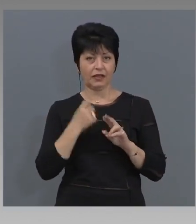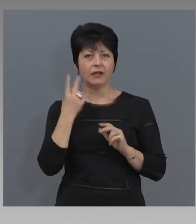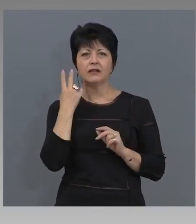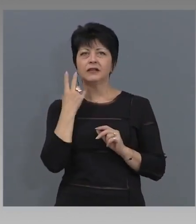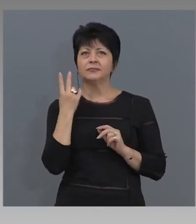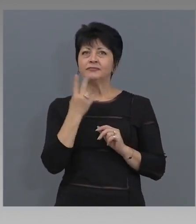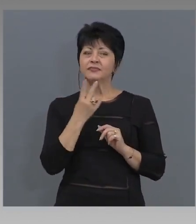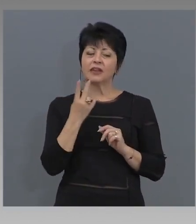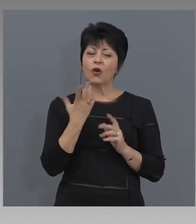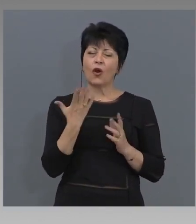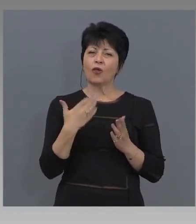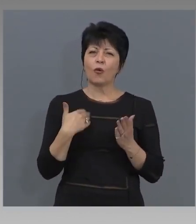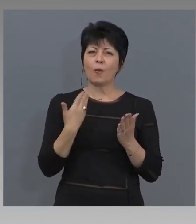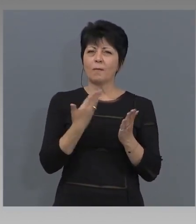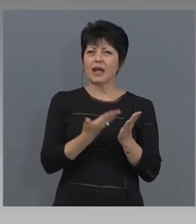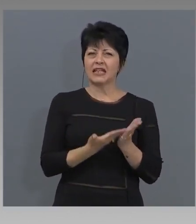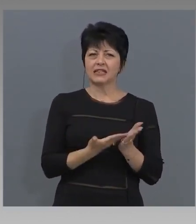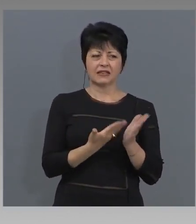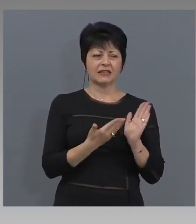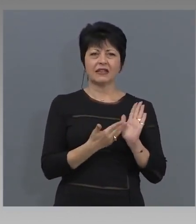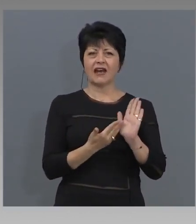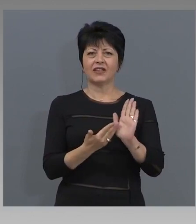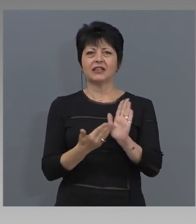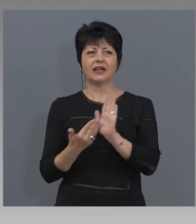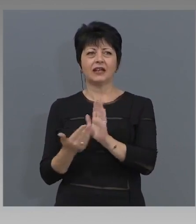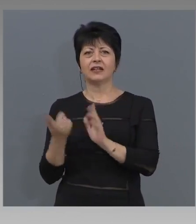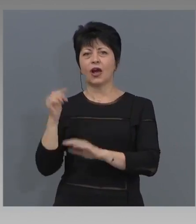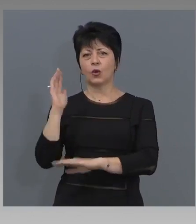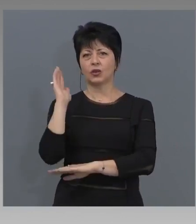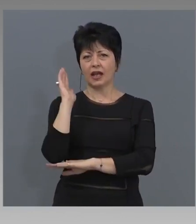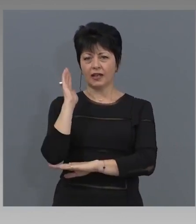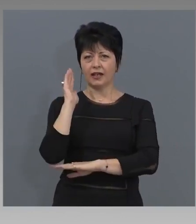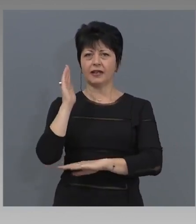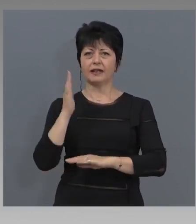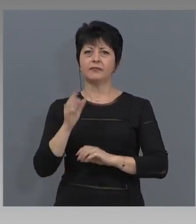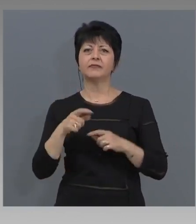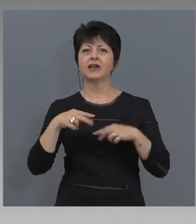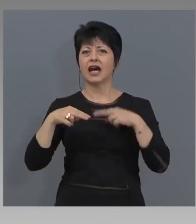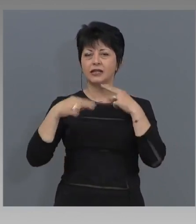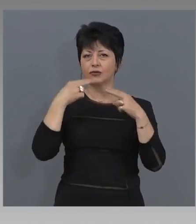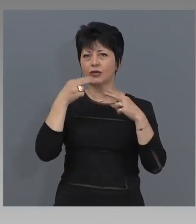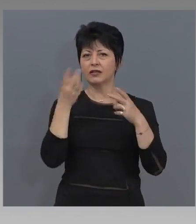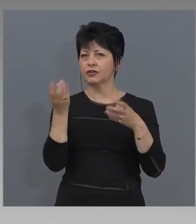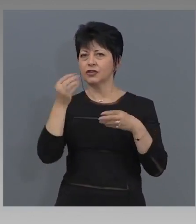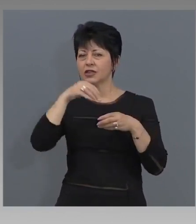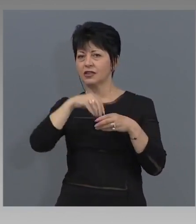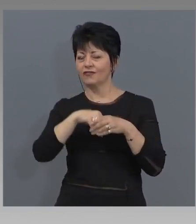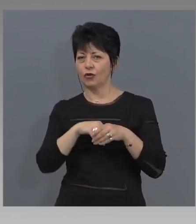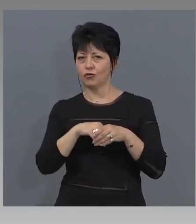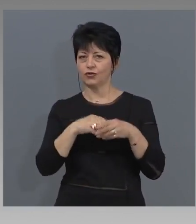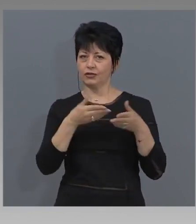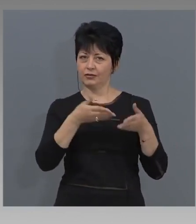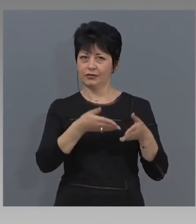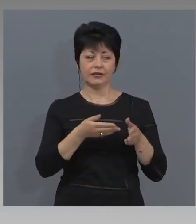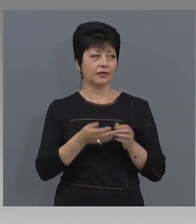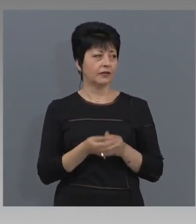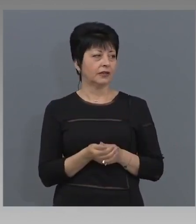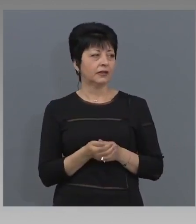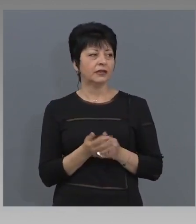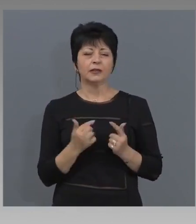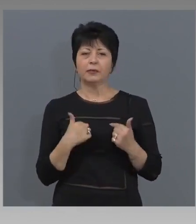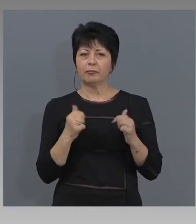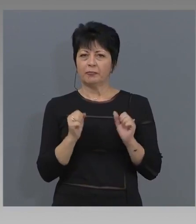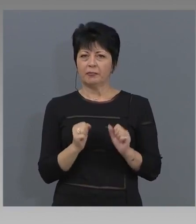колко представители на хотелиерите и ресторантьорите ще се включат в нея. Предстои,